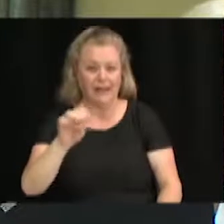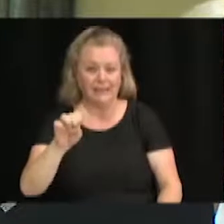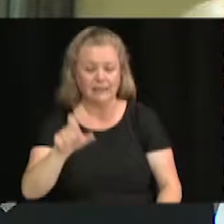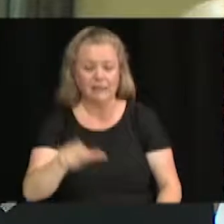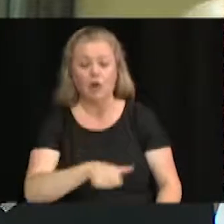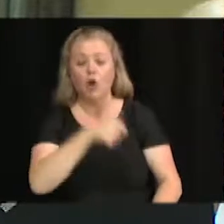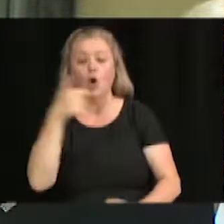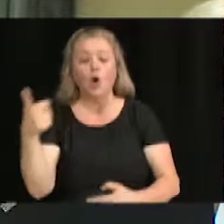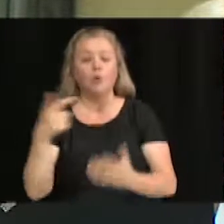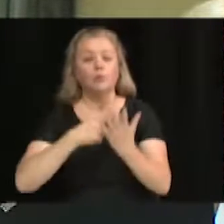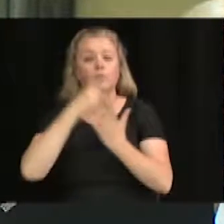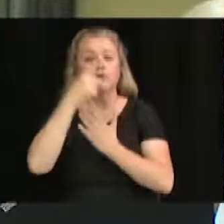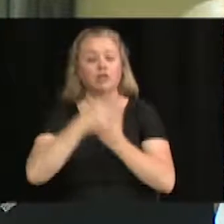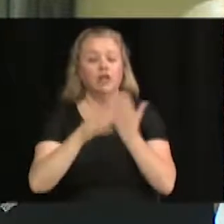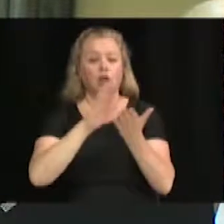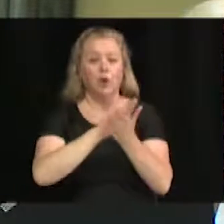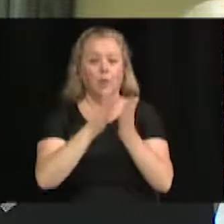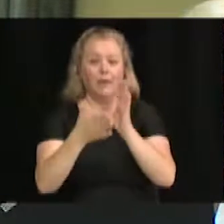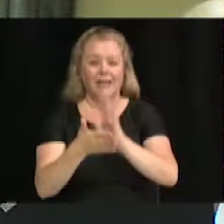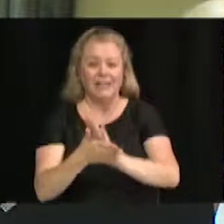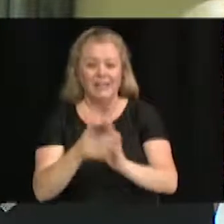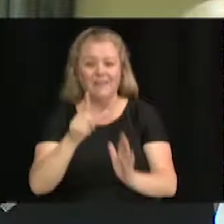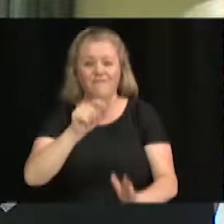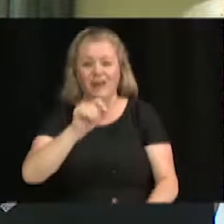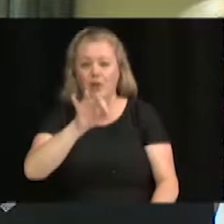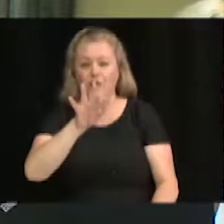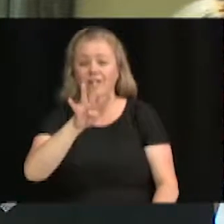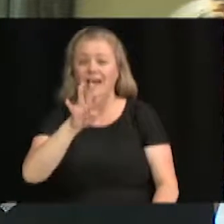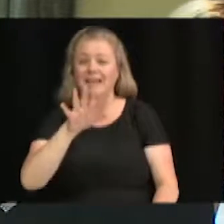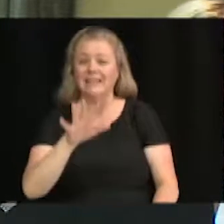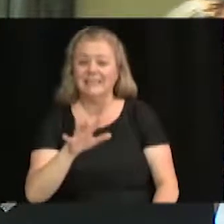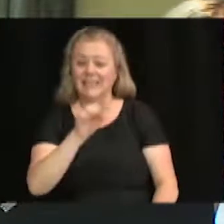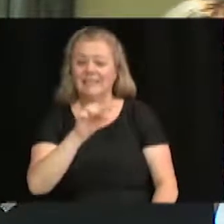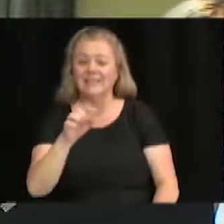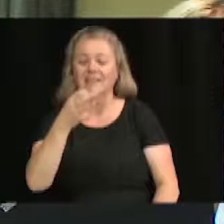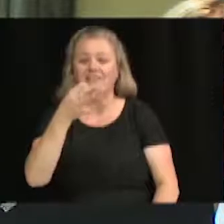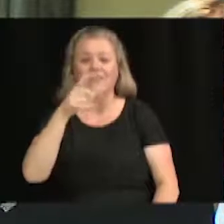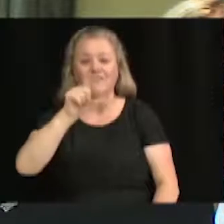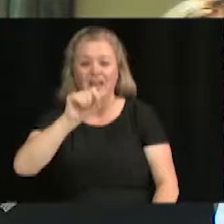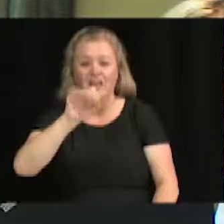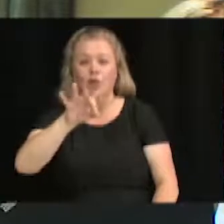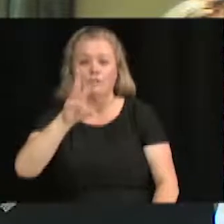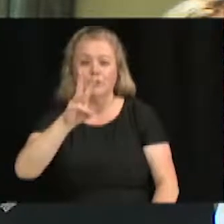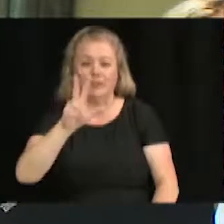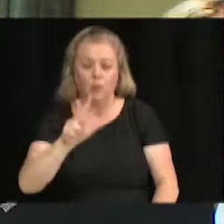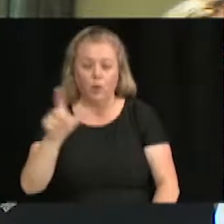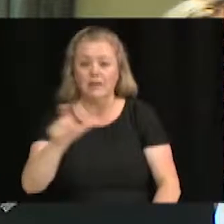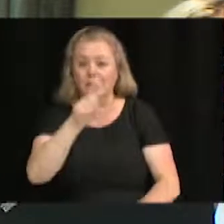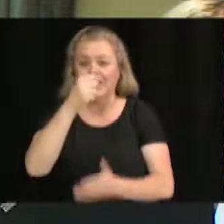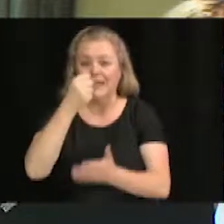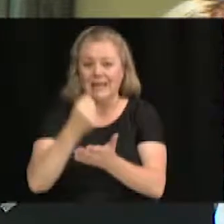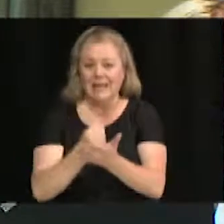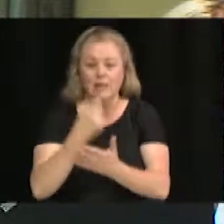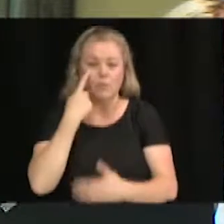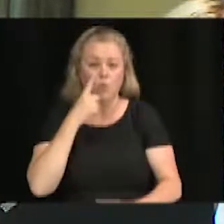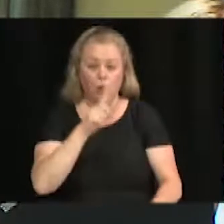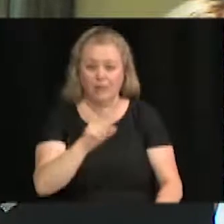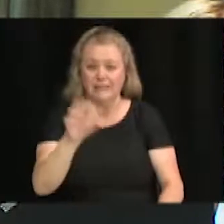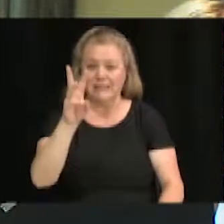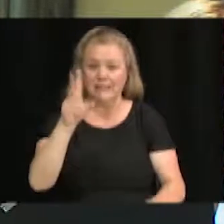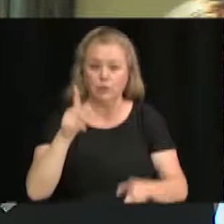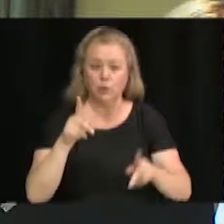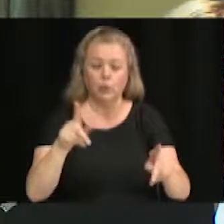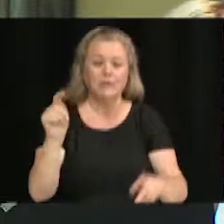compagnie 29 45-63 08 Québec Inc. pour le 110 rue Thibault. Également le projet de M.